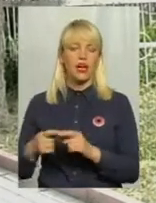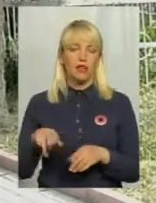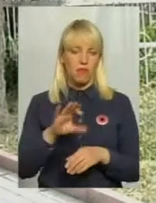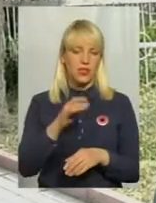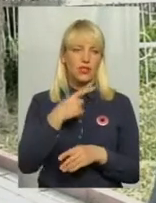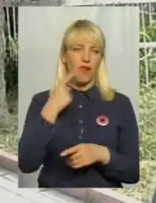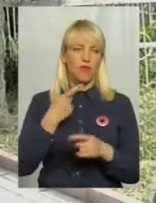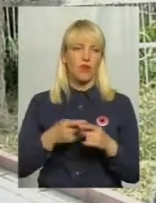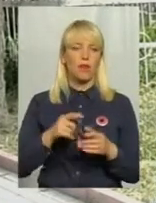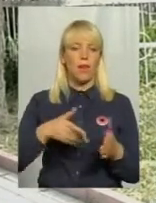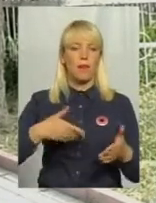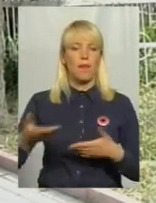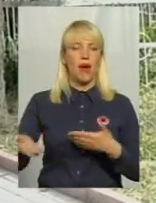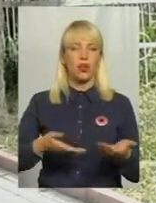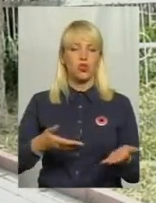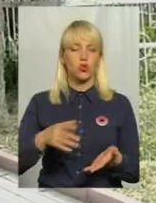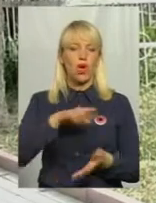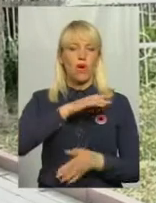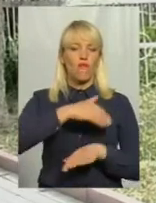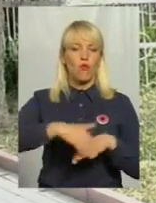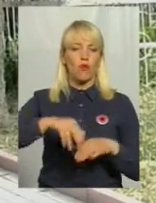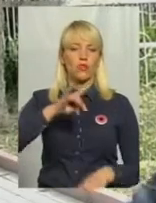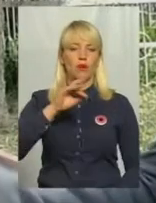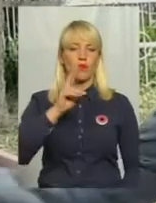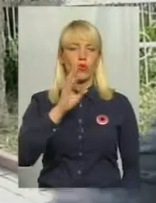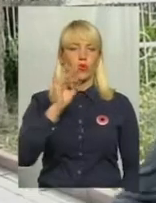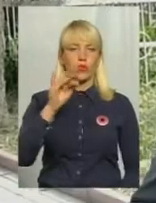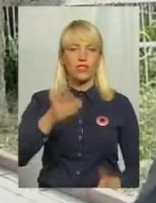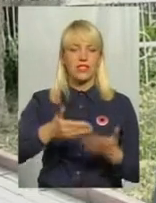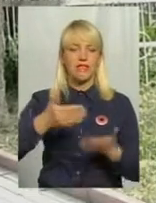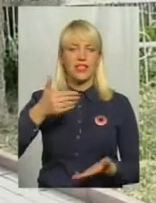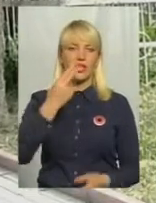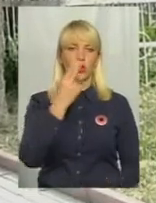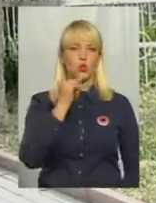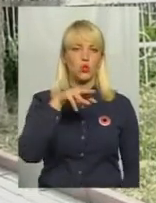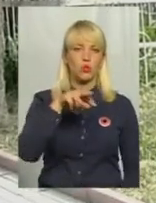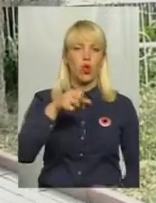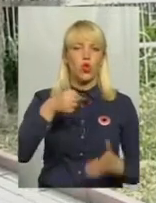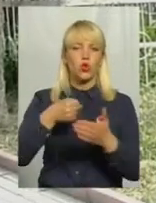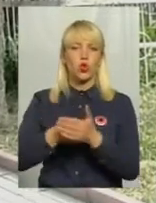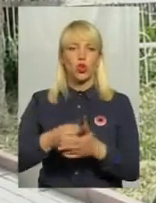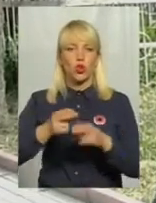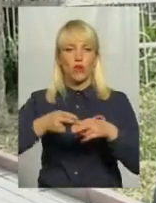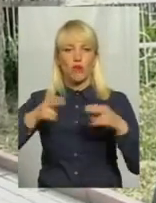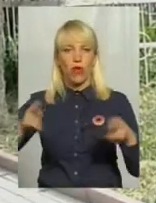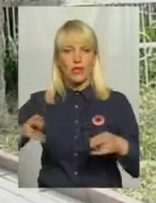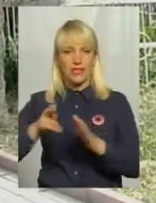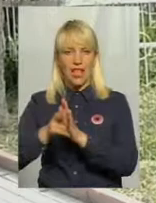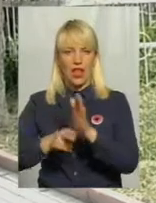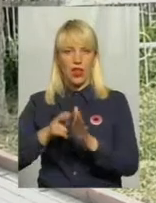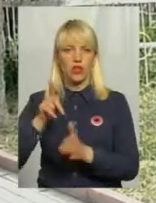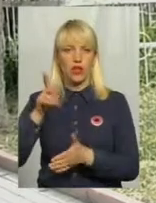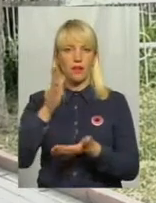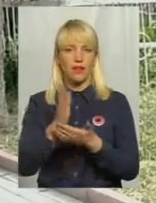пролягає по вулиці Проскурівській від Центрального Нівермагу до Залізничного вокзалу, то там є декілька таких